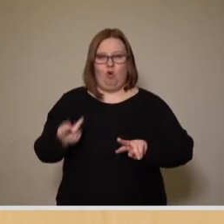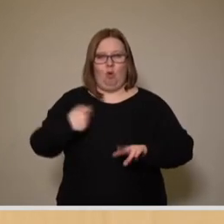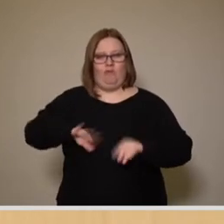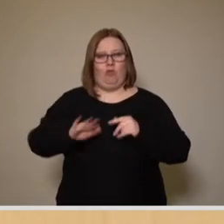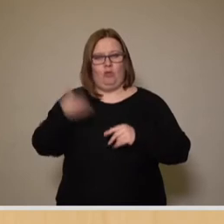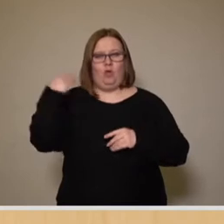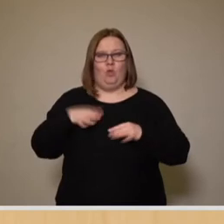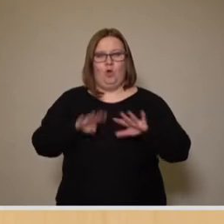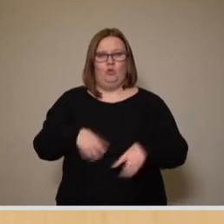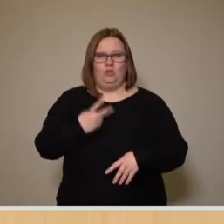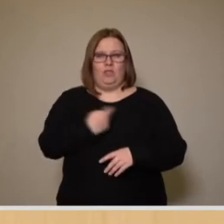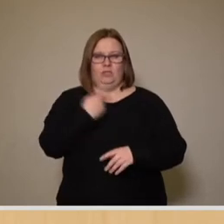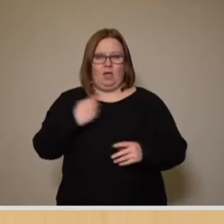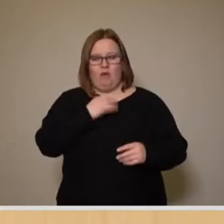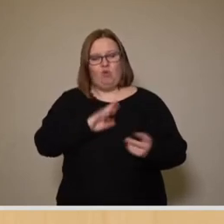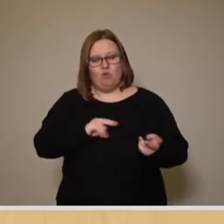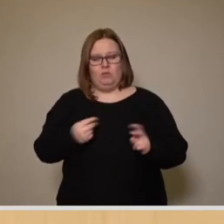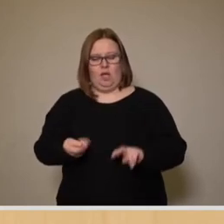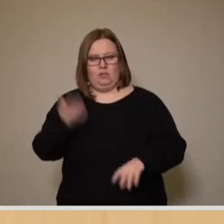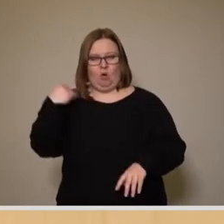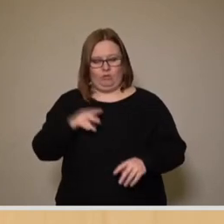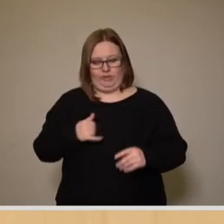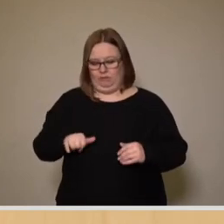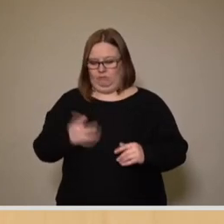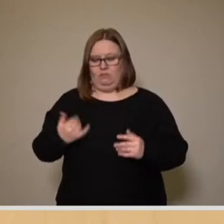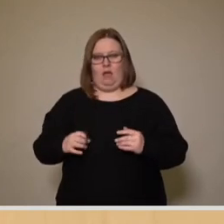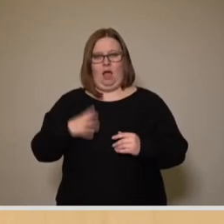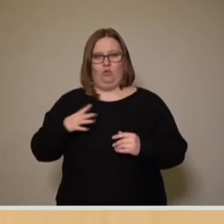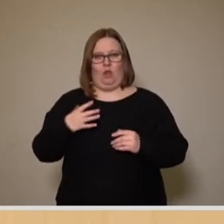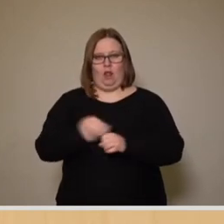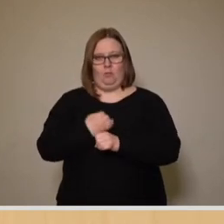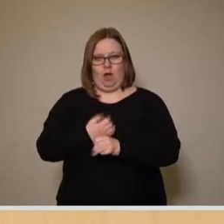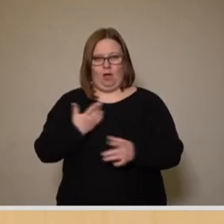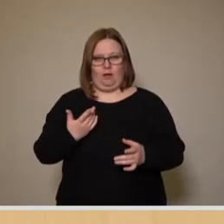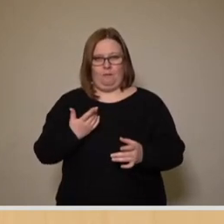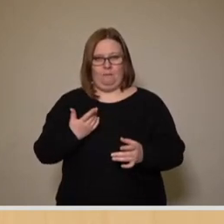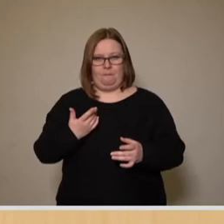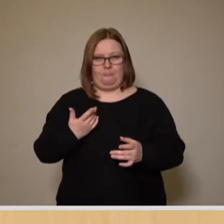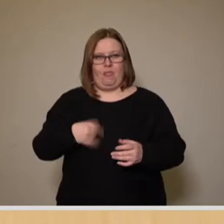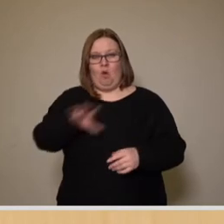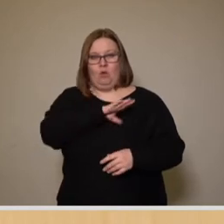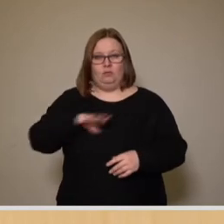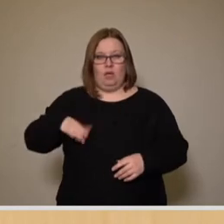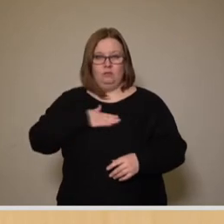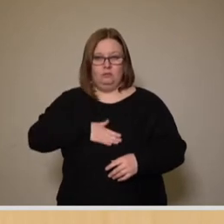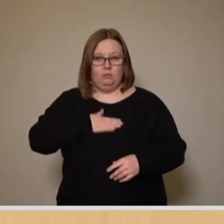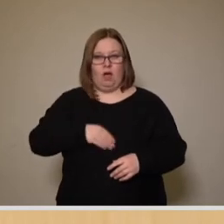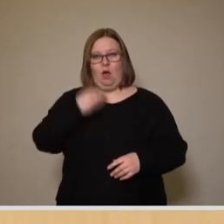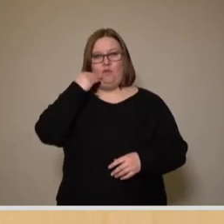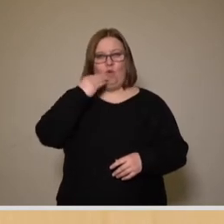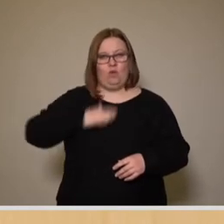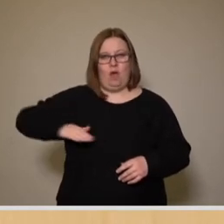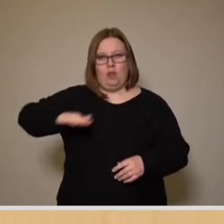1920er Jahre des vergangenen Jahrhunderts zeigte und zu welchen neben dem Sachsenbad eine Wohnanlage,